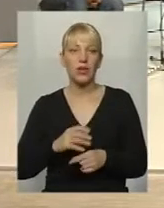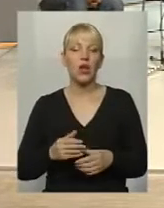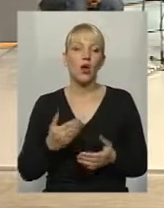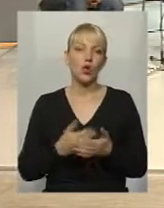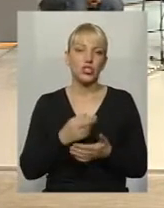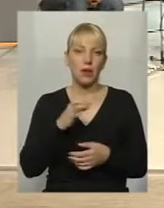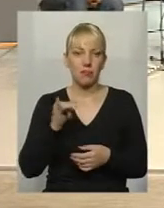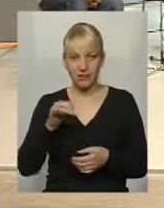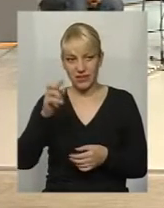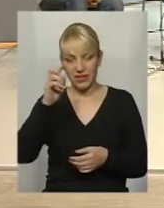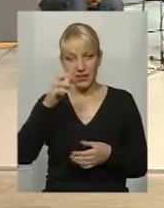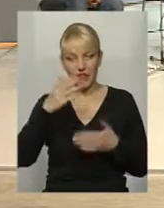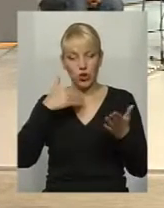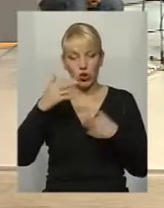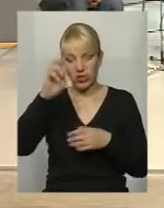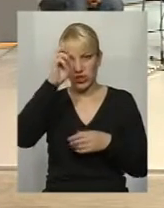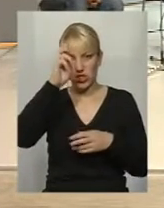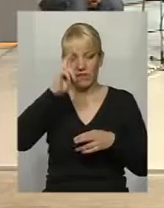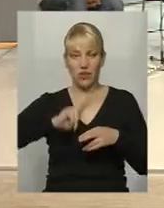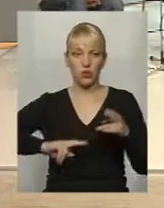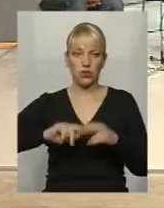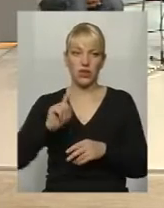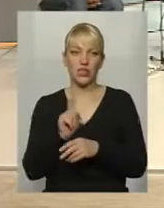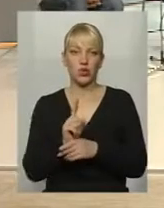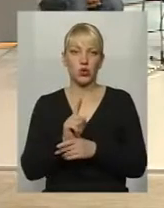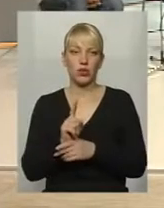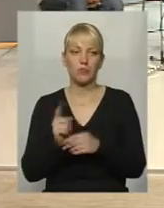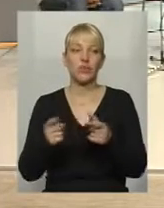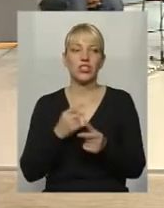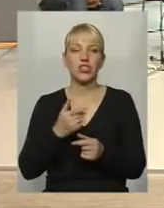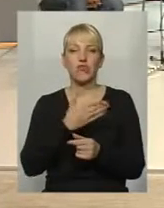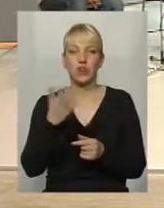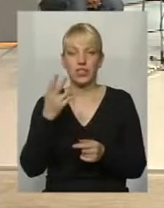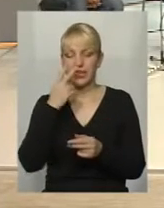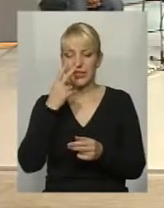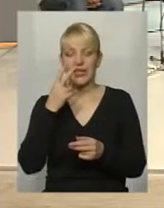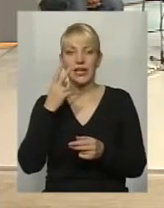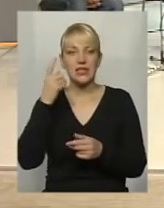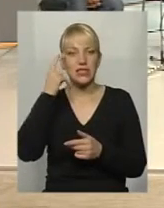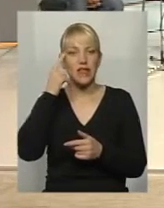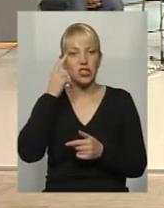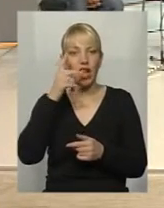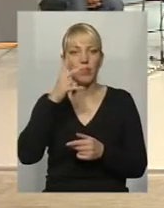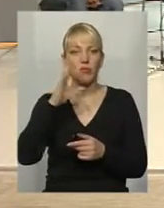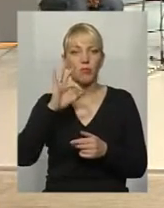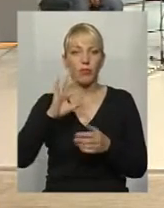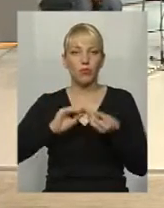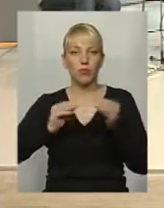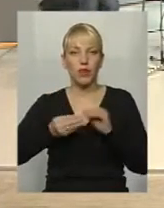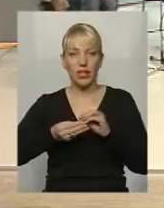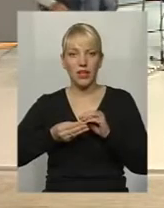відносно державних будівельних норм, чи вони зважають на проблеми людей, чи то